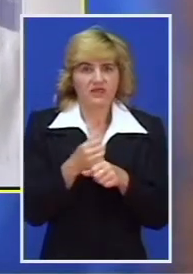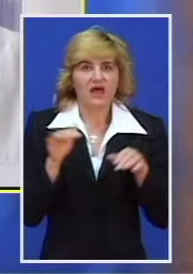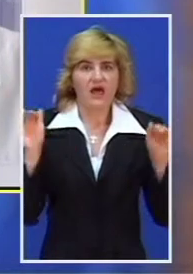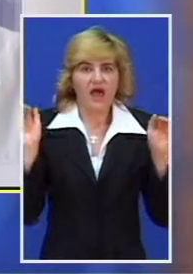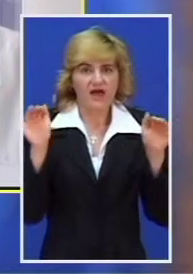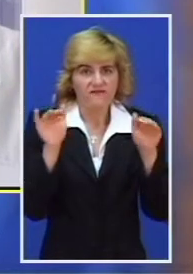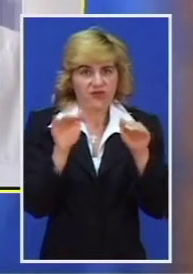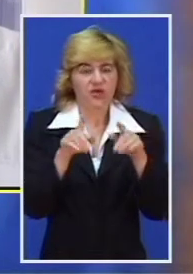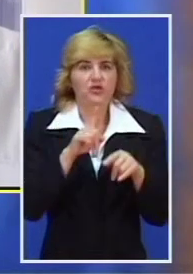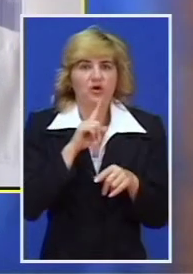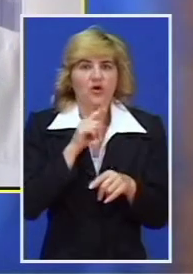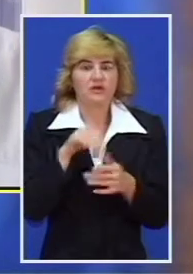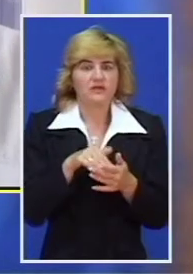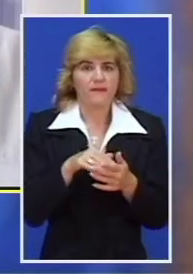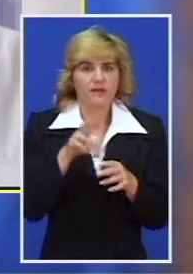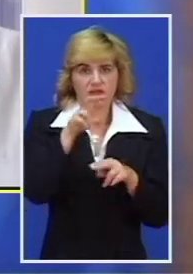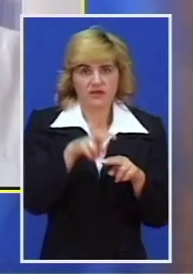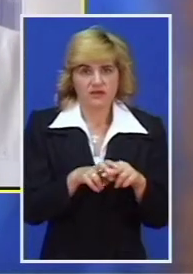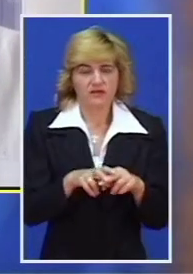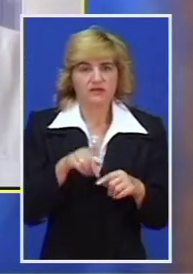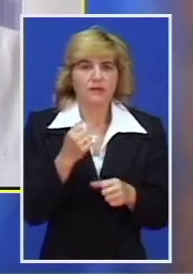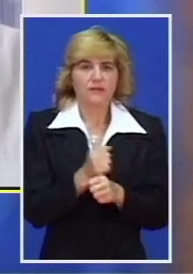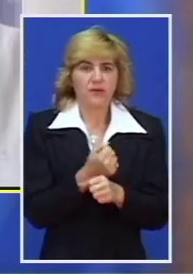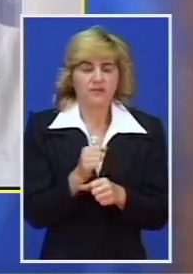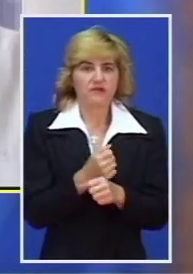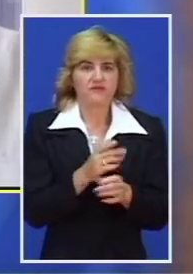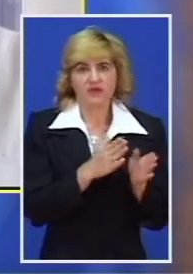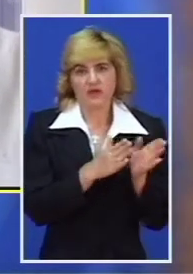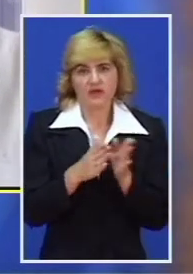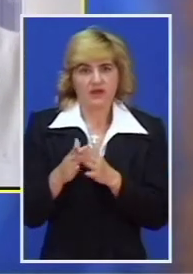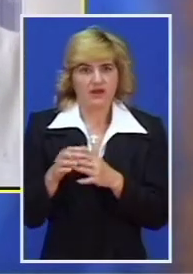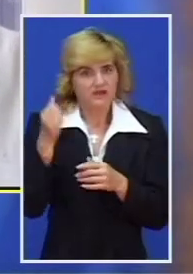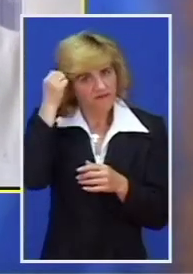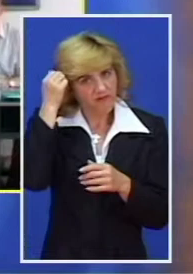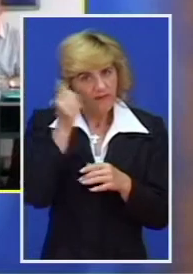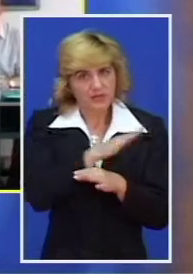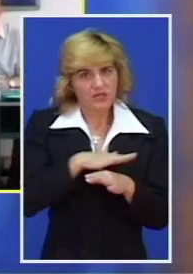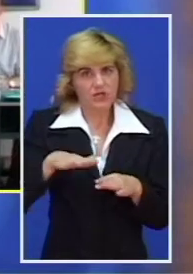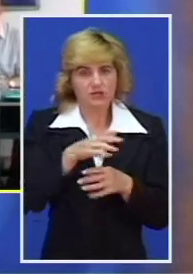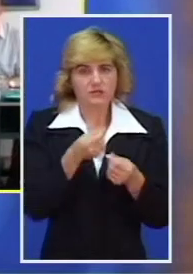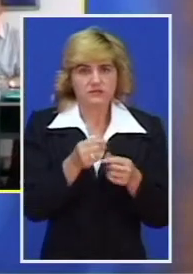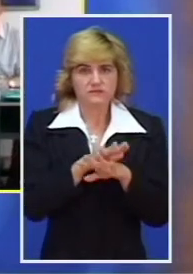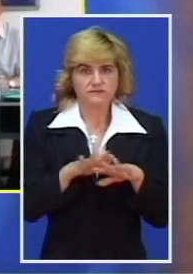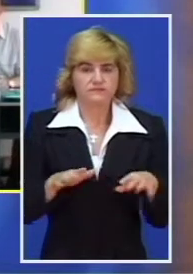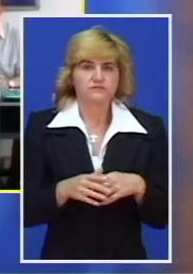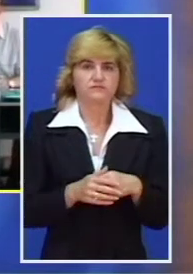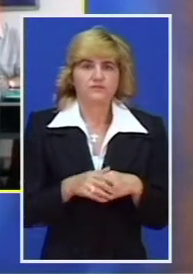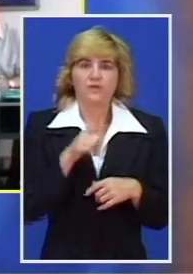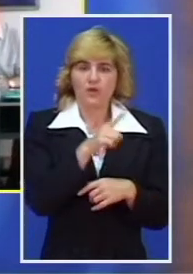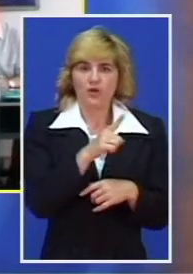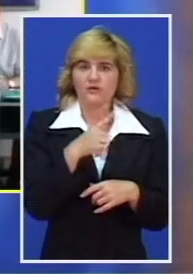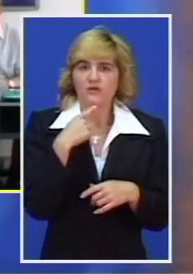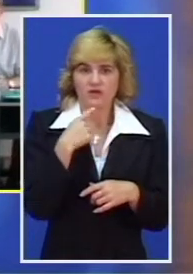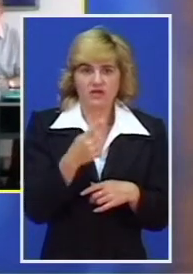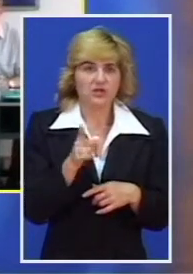sleće na ovakav aerodrom, nego da ga napravimo i redovan, znači asfaltirani aerodrom. Stantić je na kraju konferencije za novinare